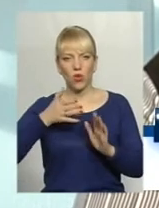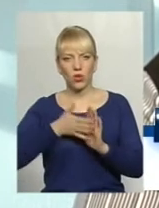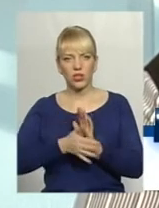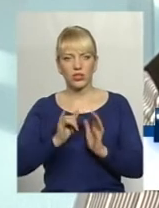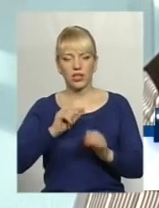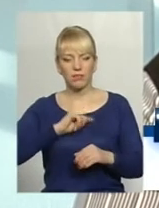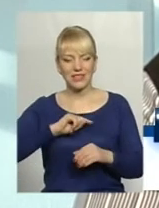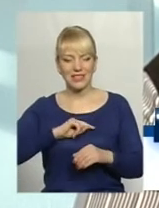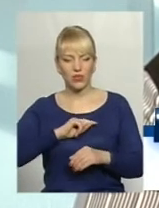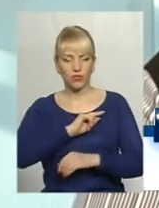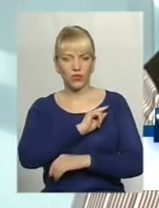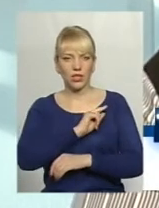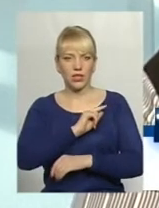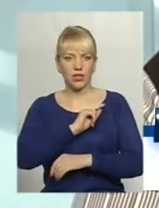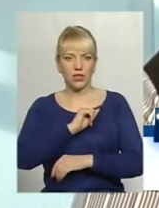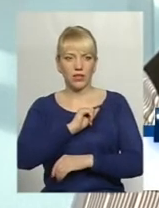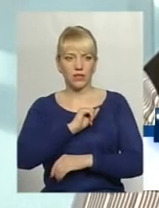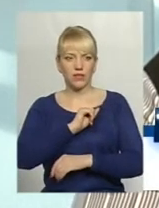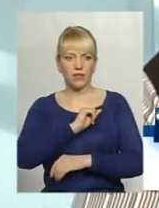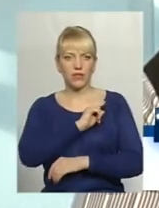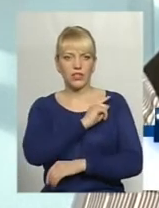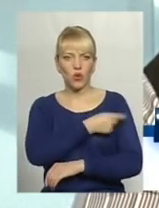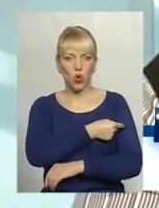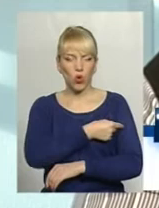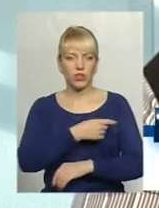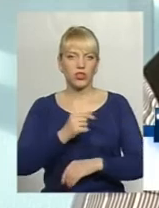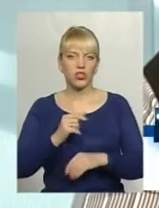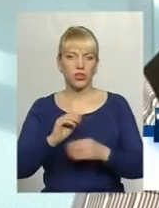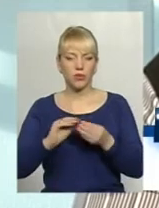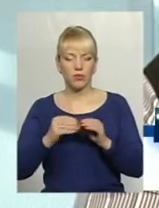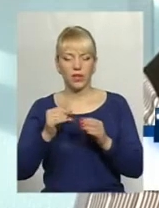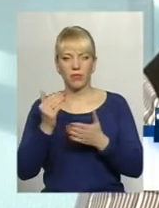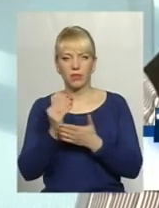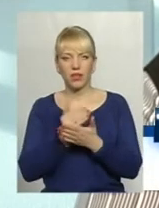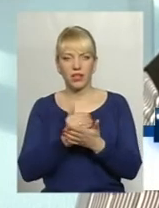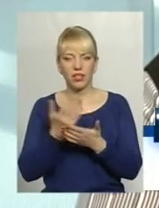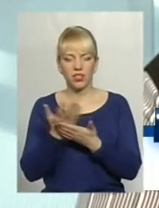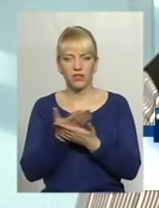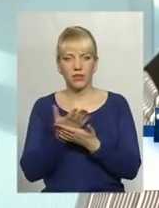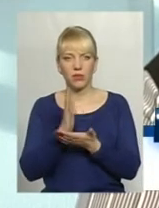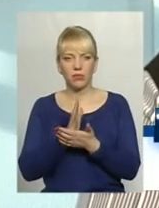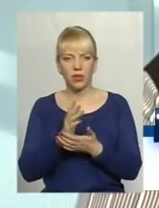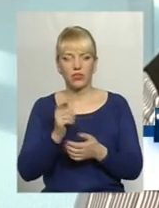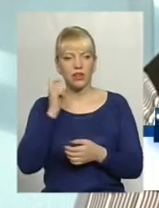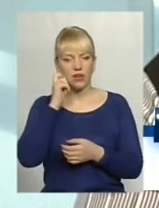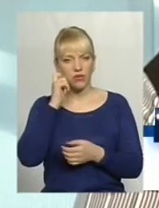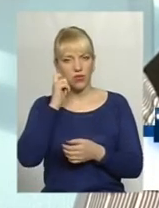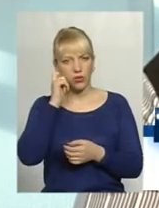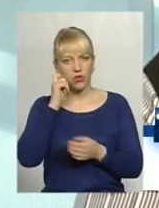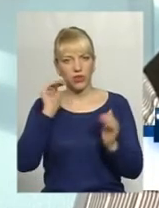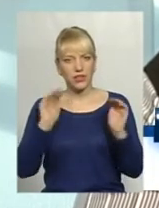психофізологічні проблеми. І передачі, і фільми мають певний віковий ценз.